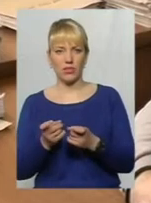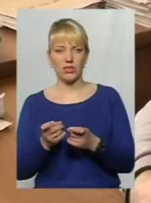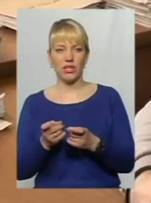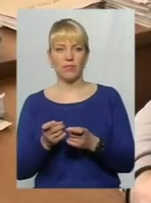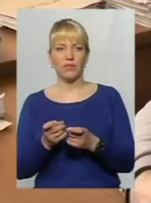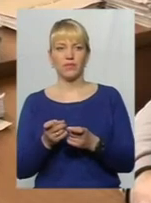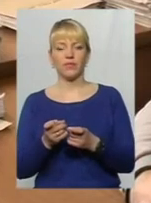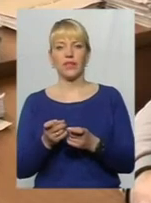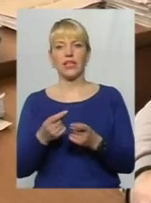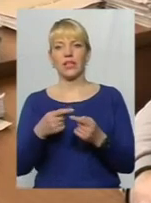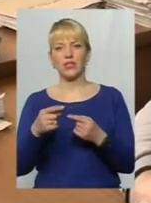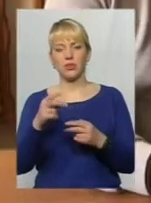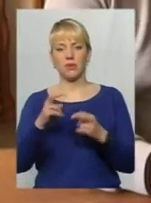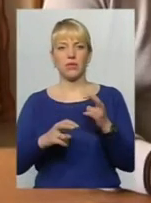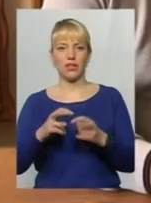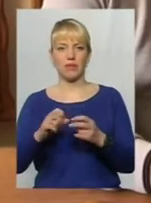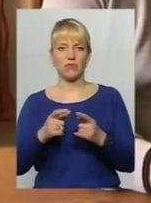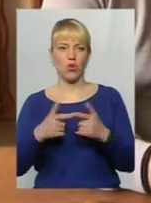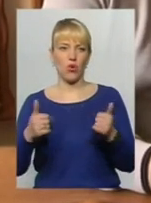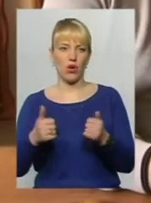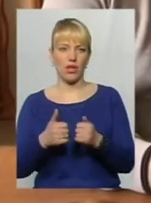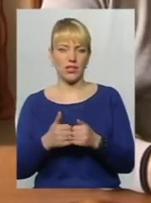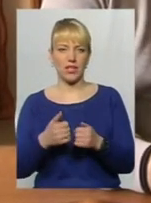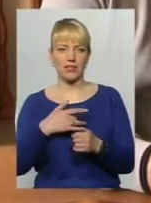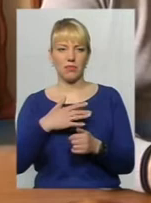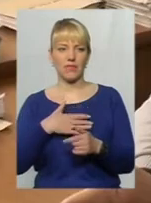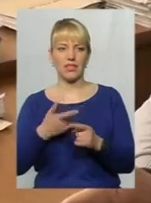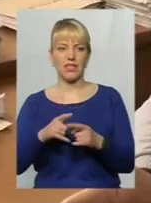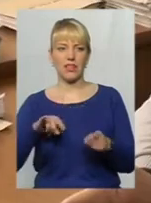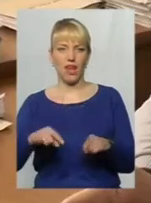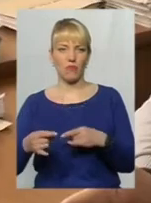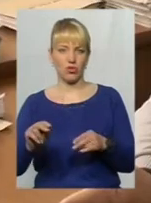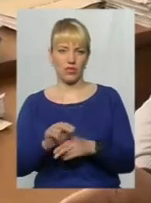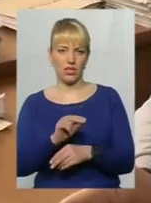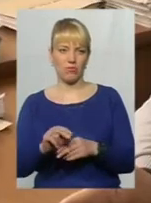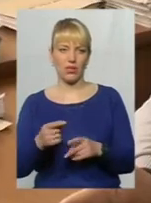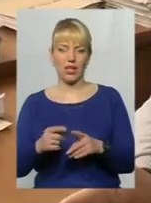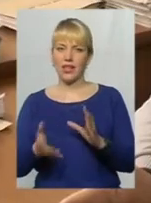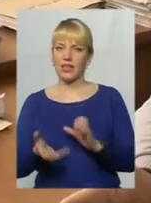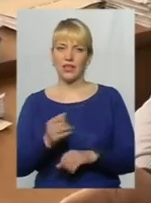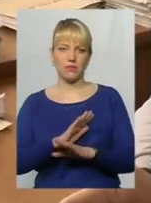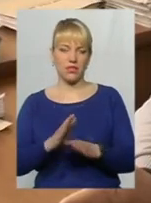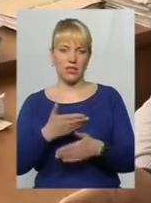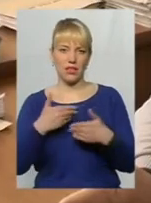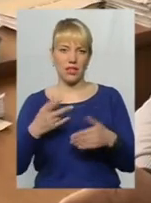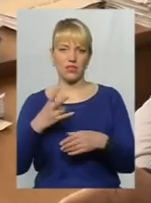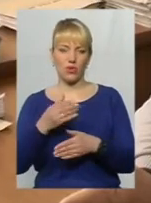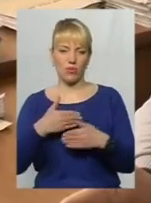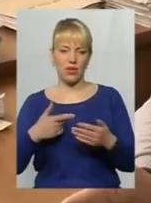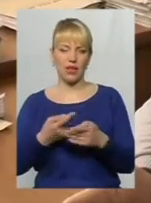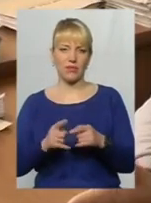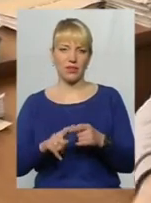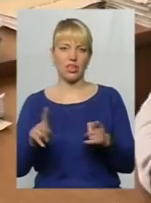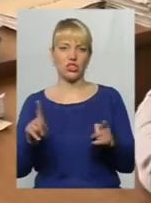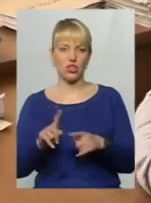інші підприємства і організації приватні. Це ямочний ремонт. Не спасе нас, але ми йдемо, змушено йдемо на те, щоб